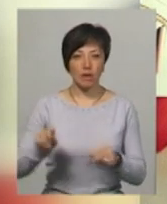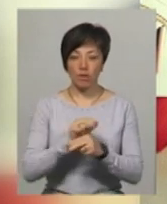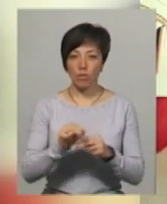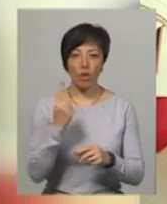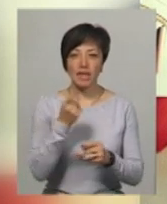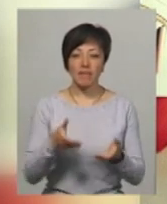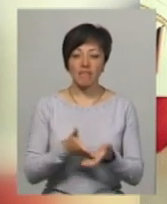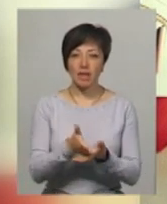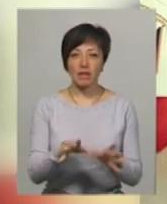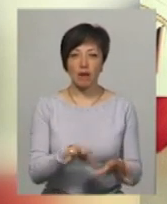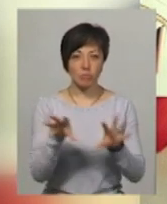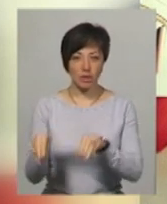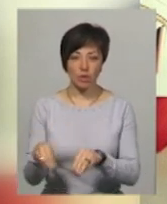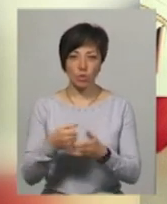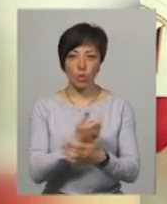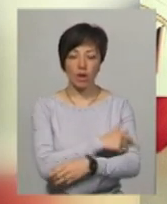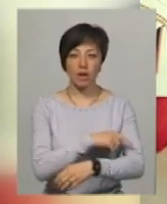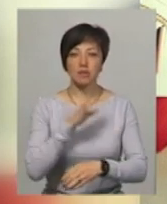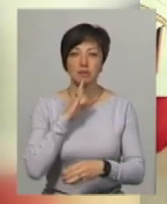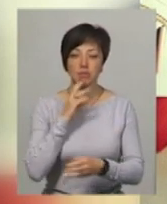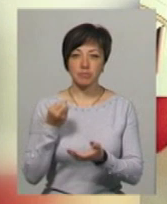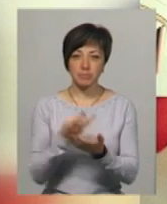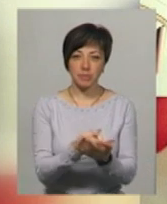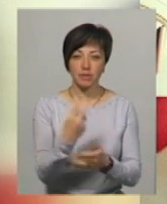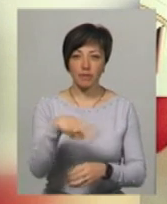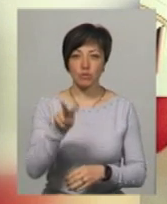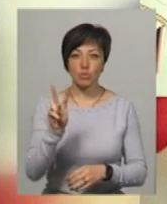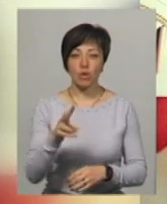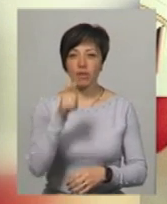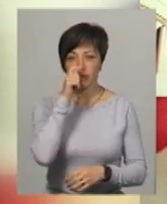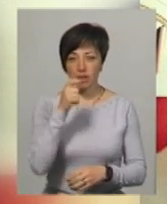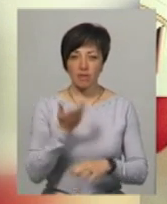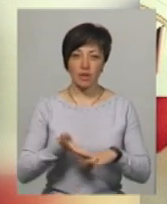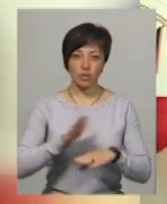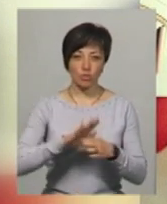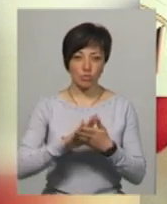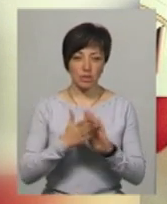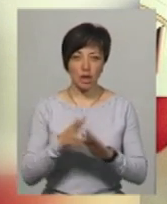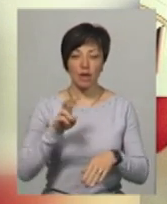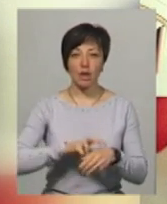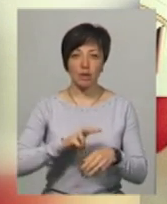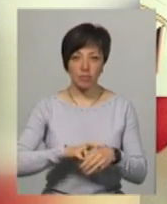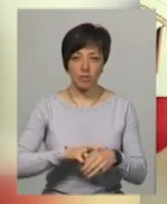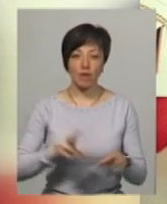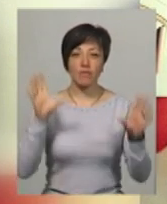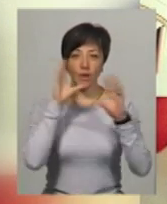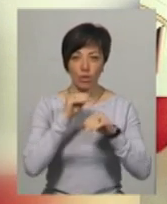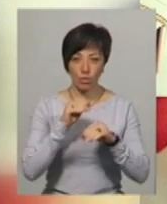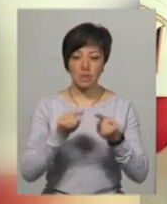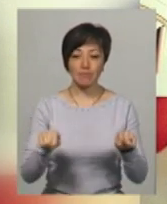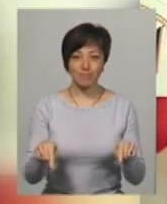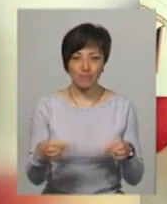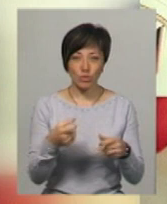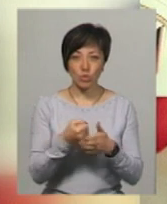єдиний вихід – трансплантація. До лікарні Юлія Лясота поступила 22 квітня в критичному стані. Лікарям вдалося її